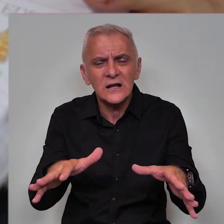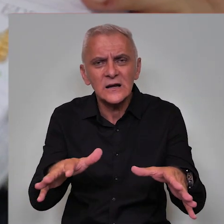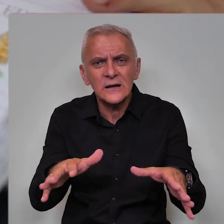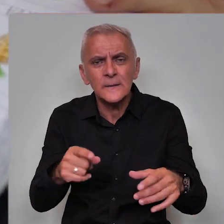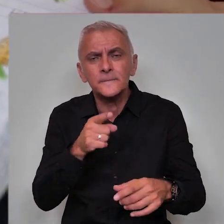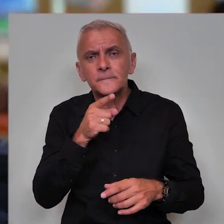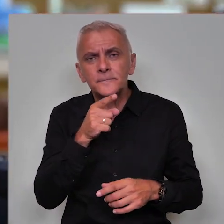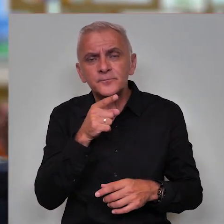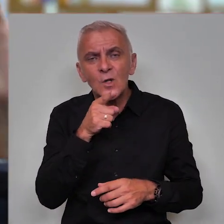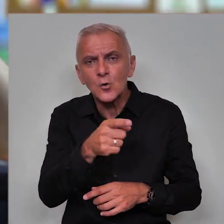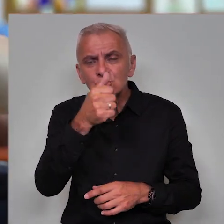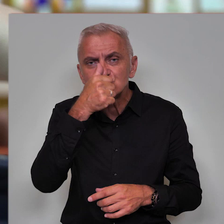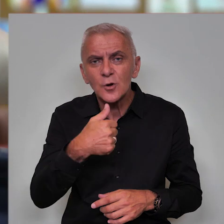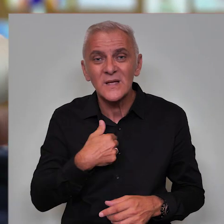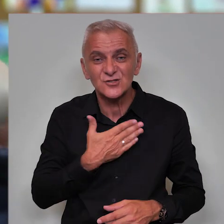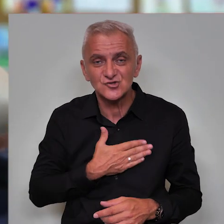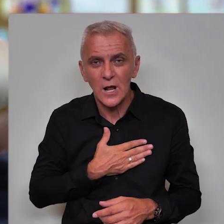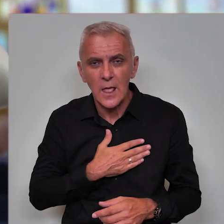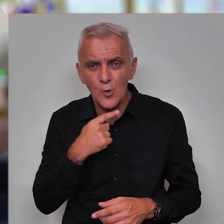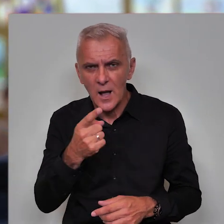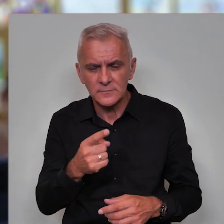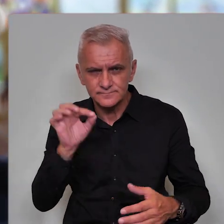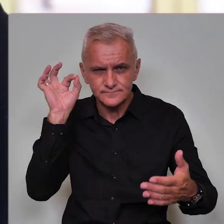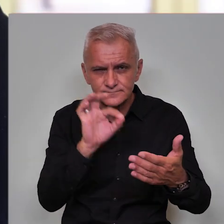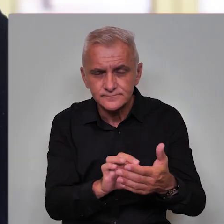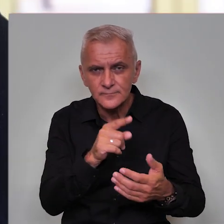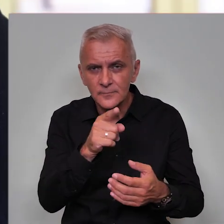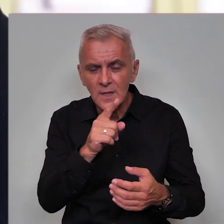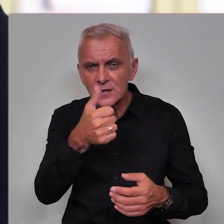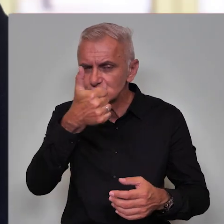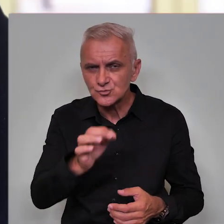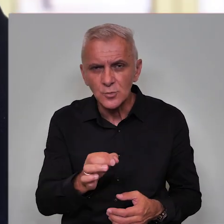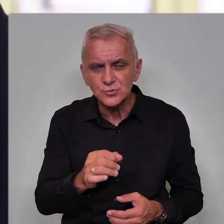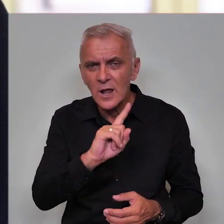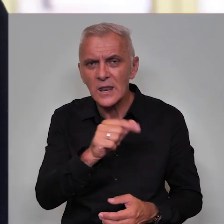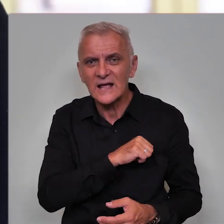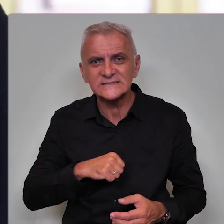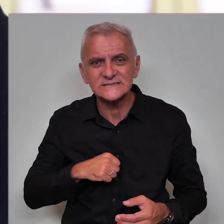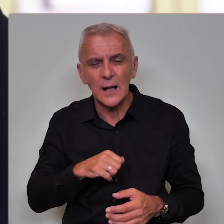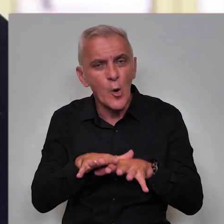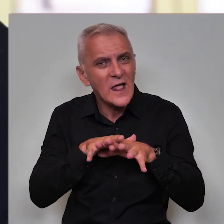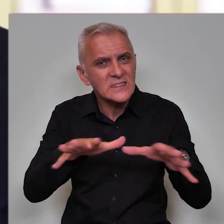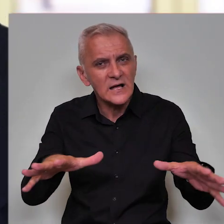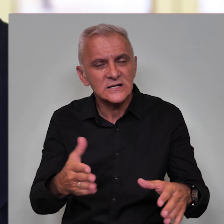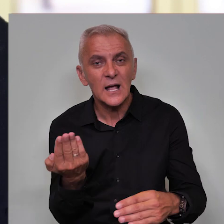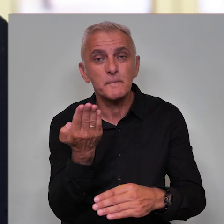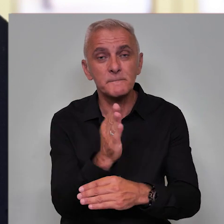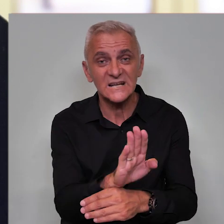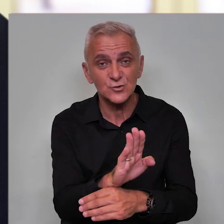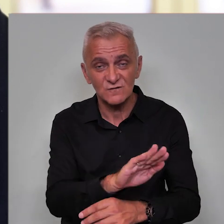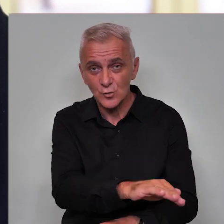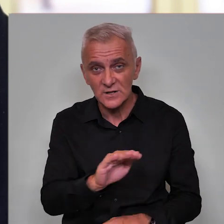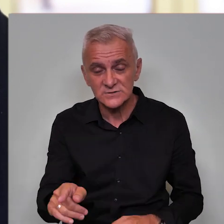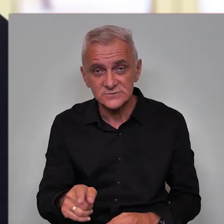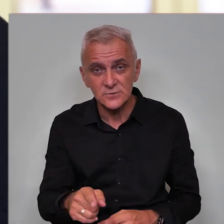ono na što želimo da stavimo akcenat jeste definitivno ne samo na integraciju, na prisustvo